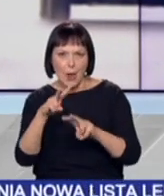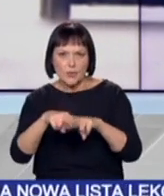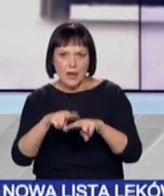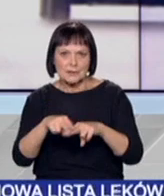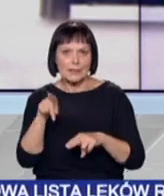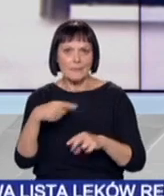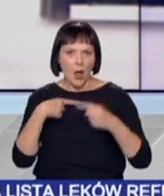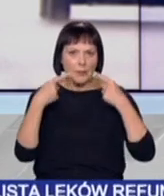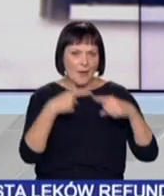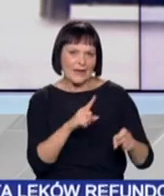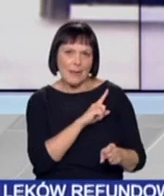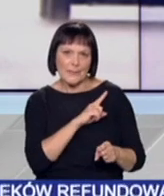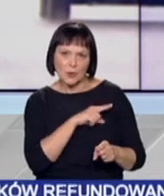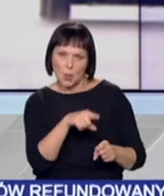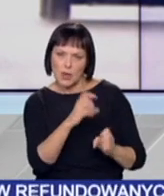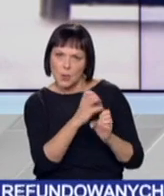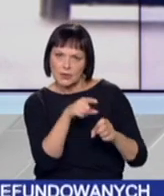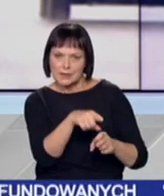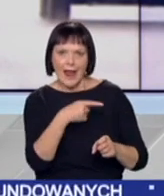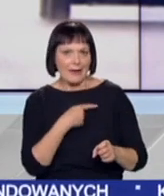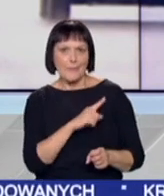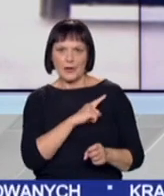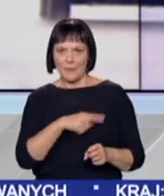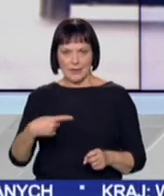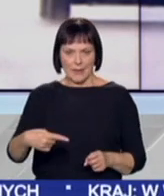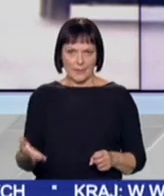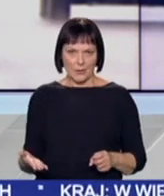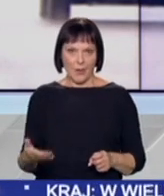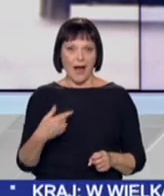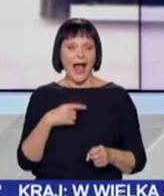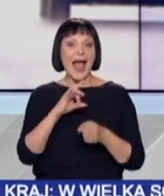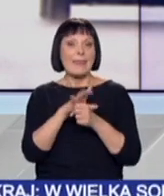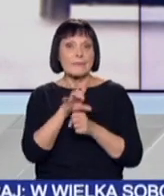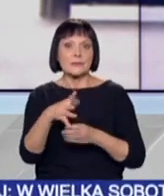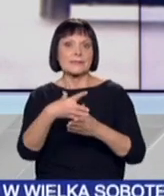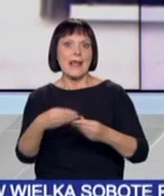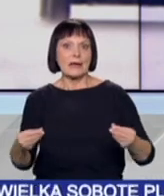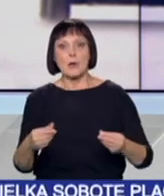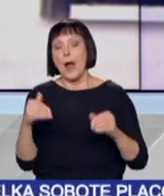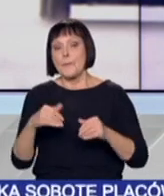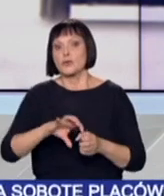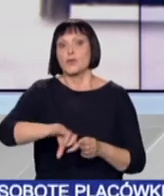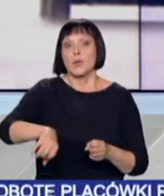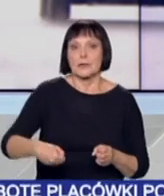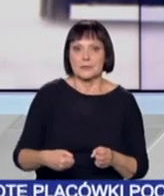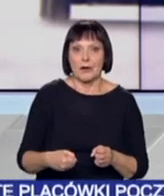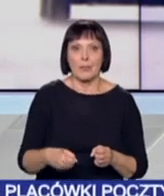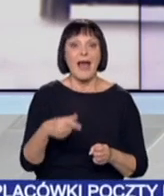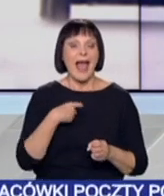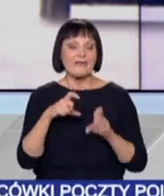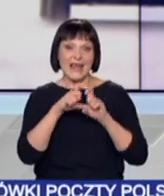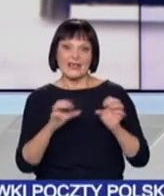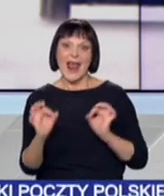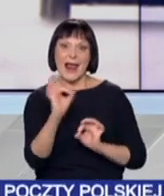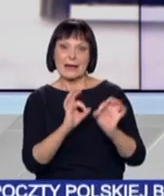odpowiedzialny za nadzór nad urządzeniem, ale go nie dopilnował. Defektoskop zaginął lub został skradziony. Podczas